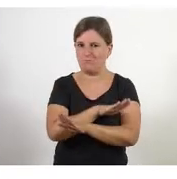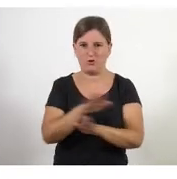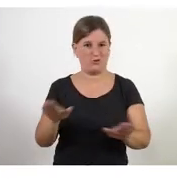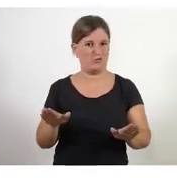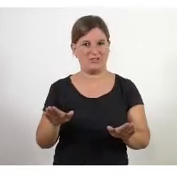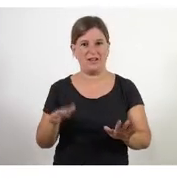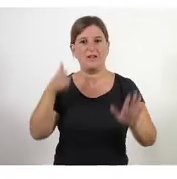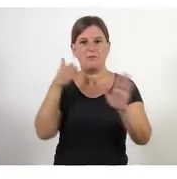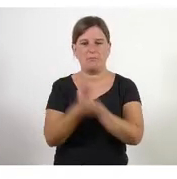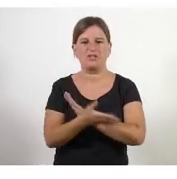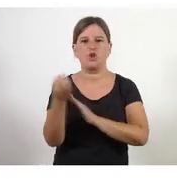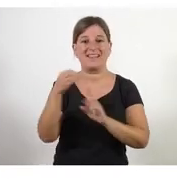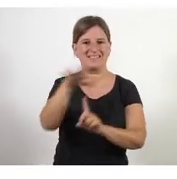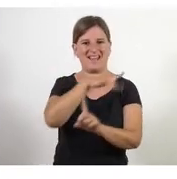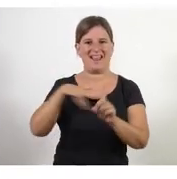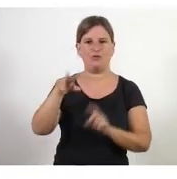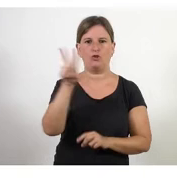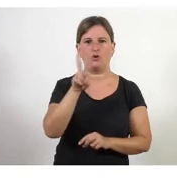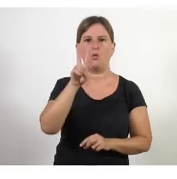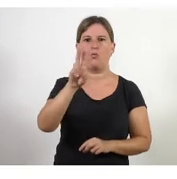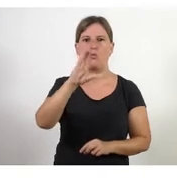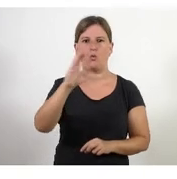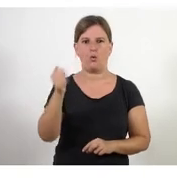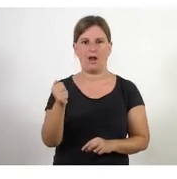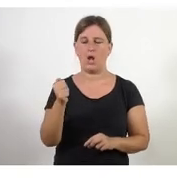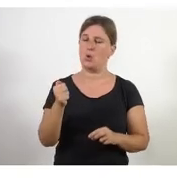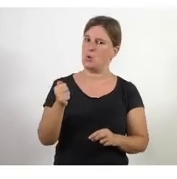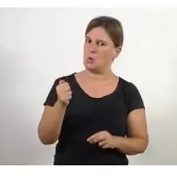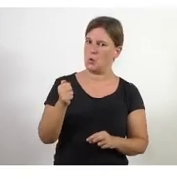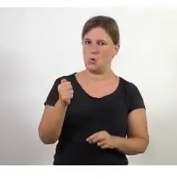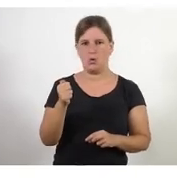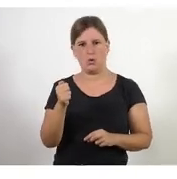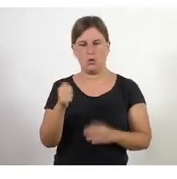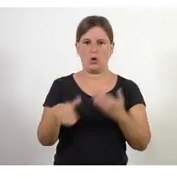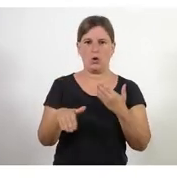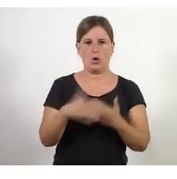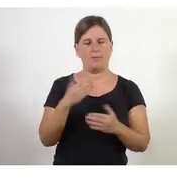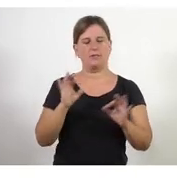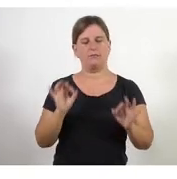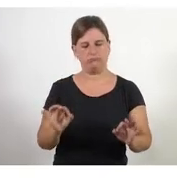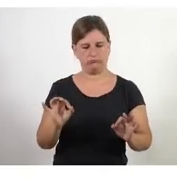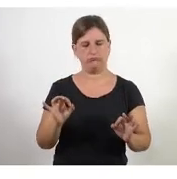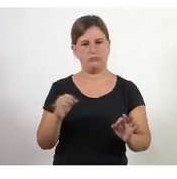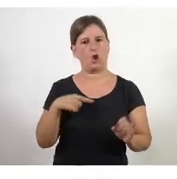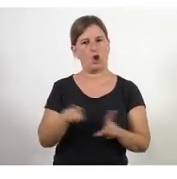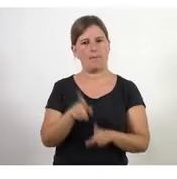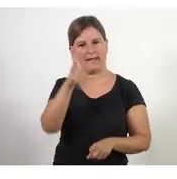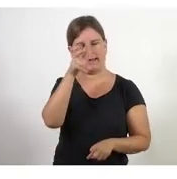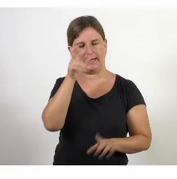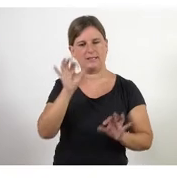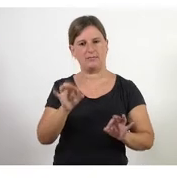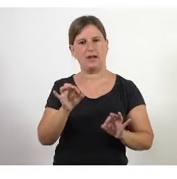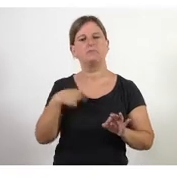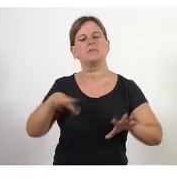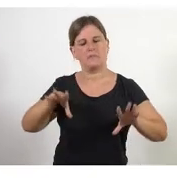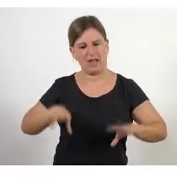entorn buca uau per començar et fa poder respirar de dir mira això és el que hi ha aquí és